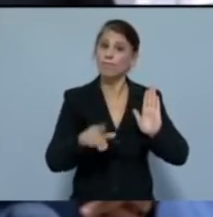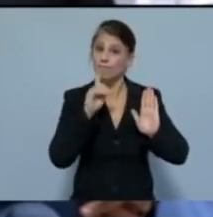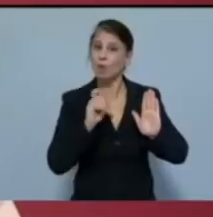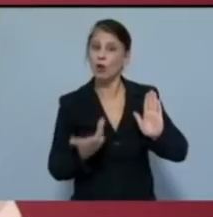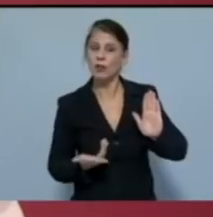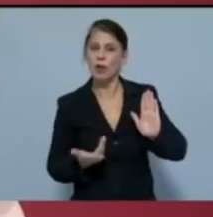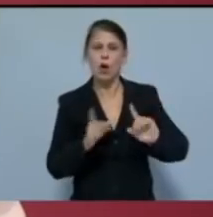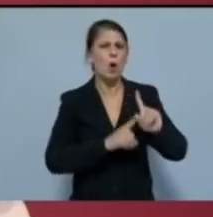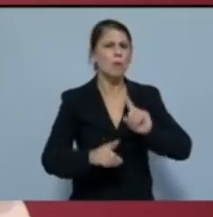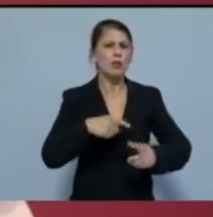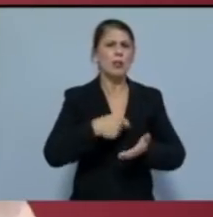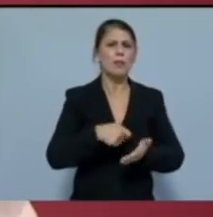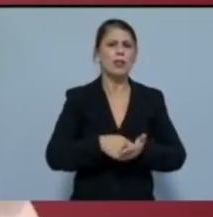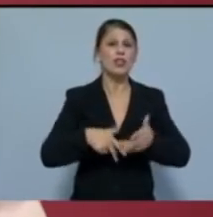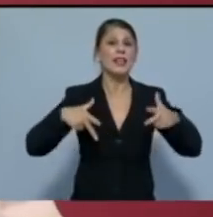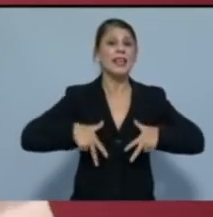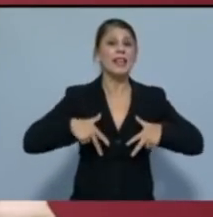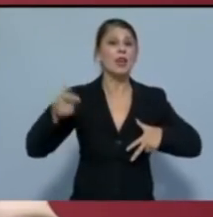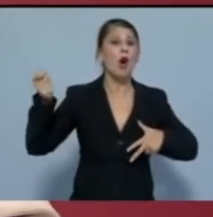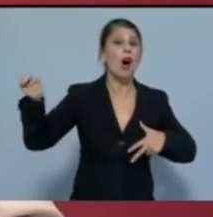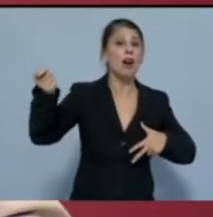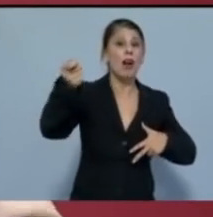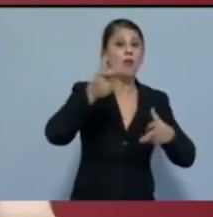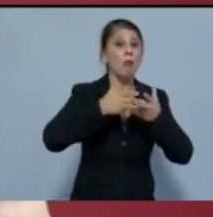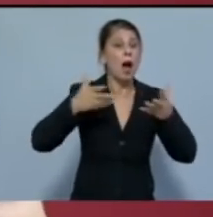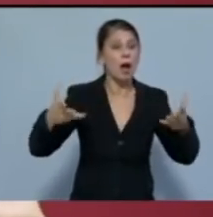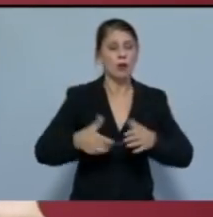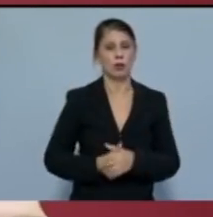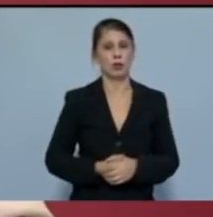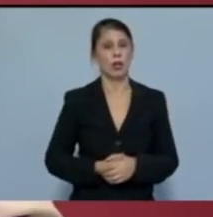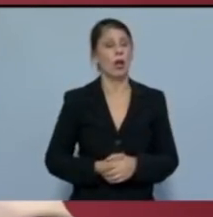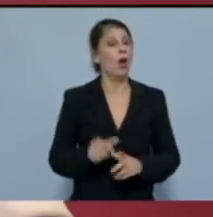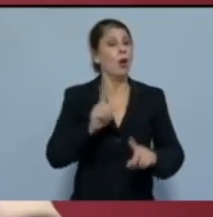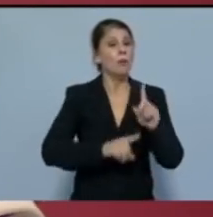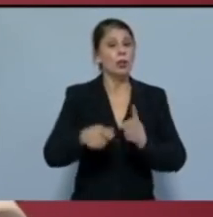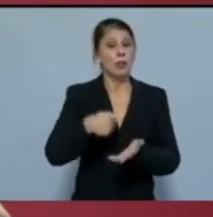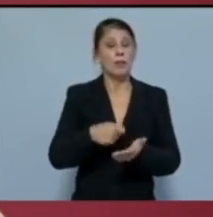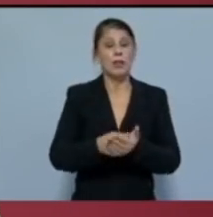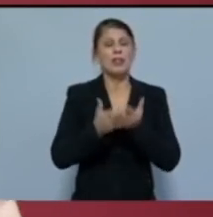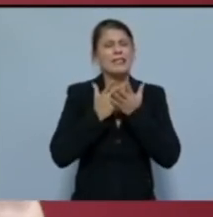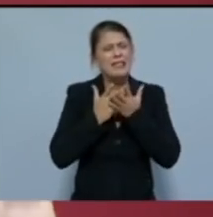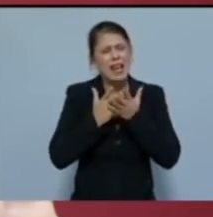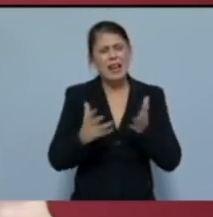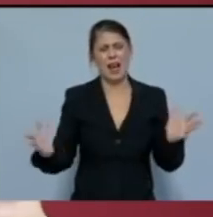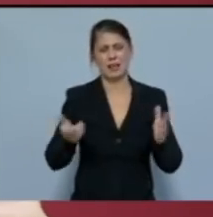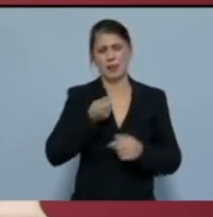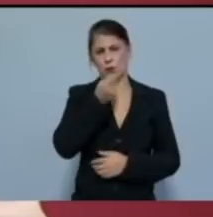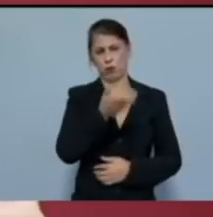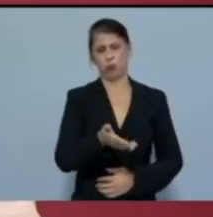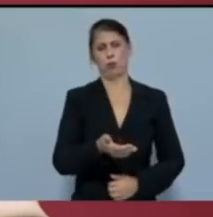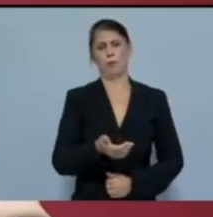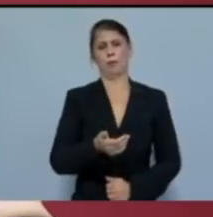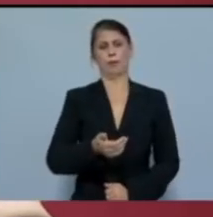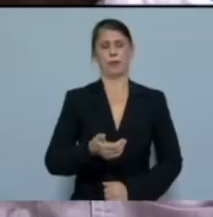υπέρογκο κρατικό χρέος. Ποιος θα πληρώσει τις πελώριες κρατικές δαπάνες για την στήριξη των